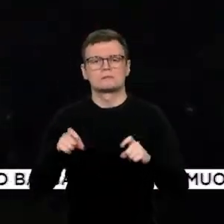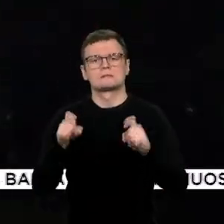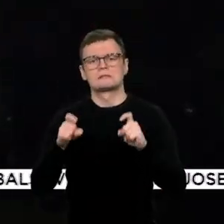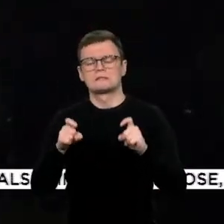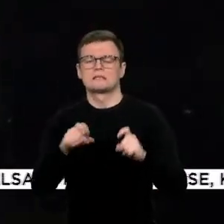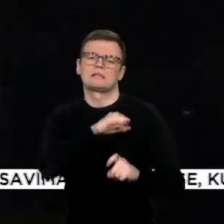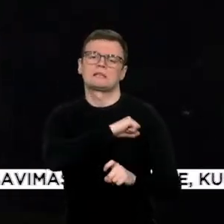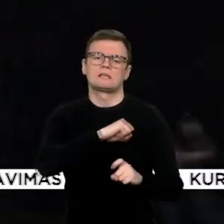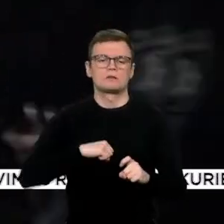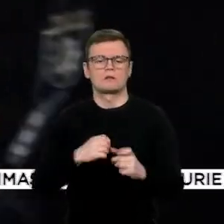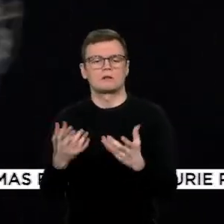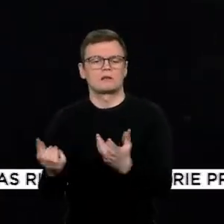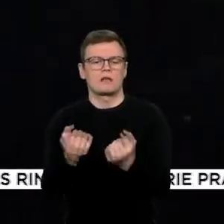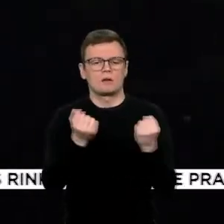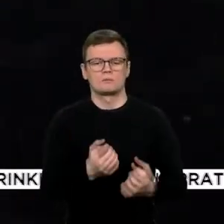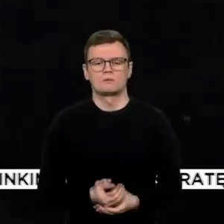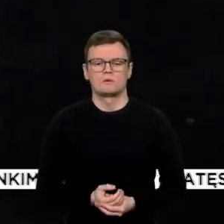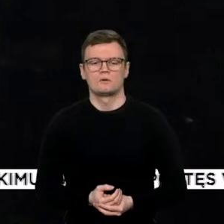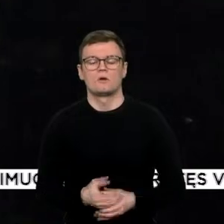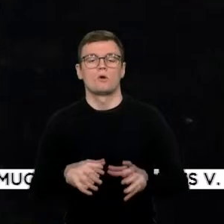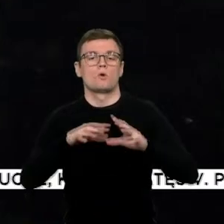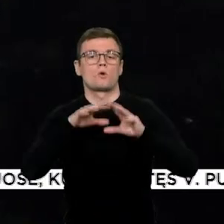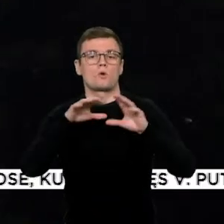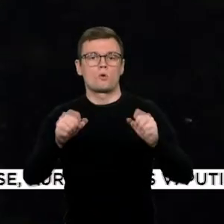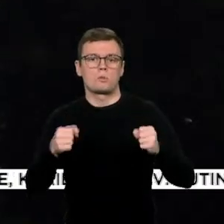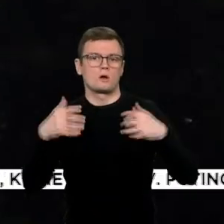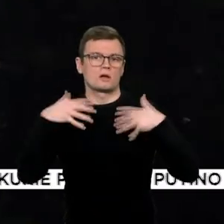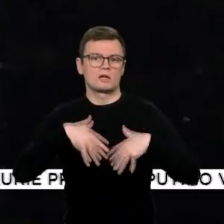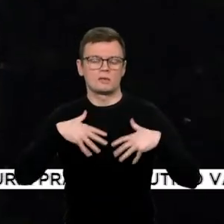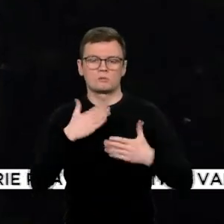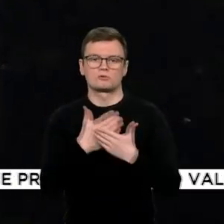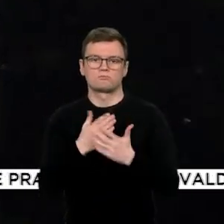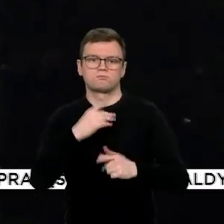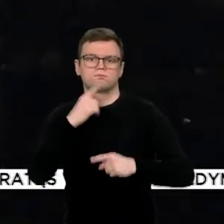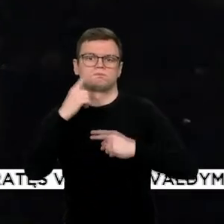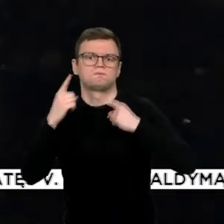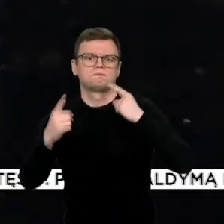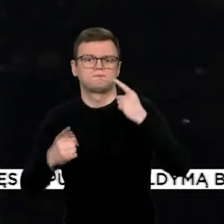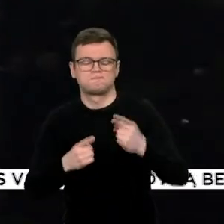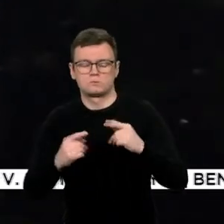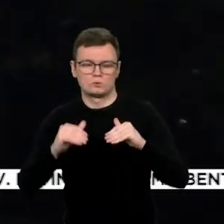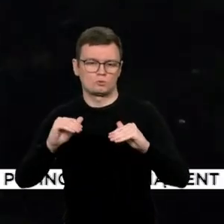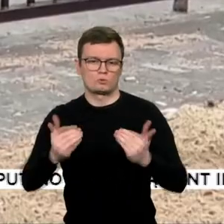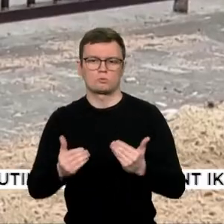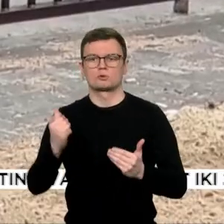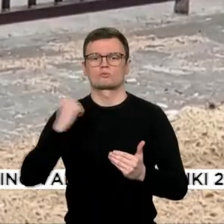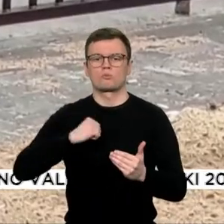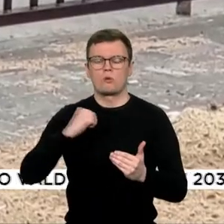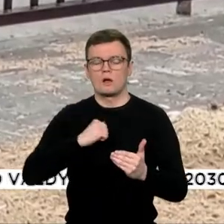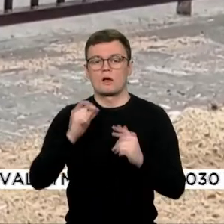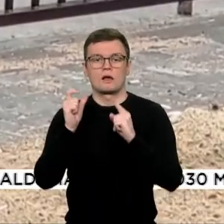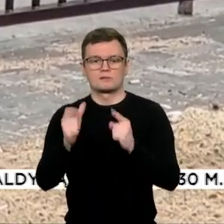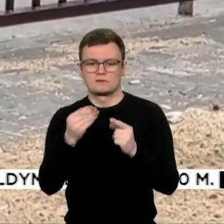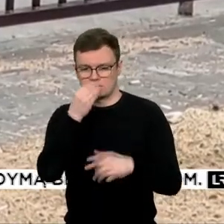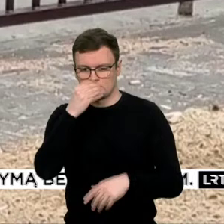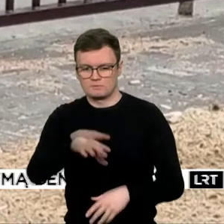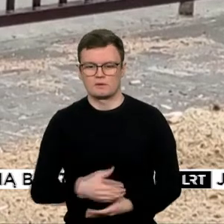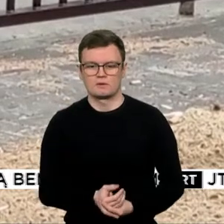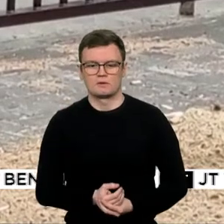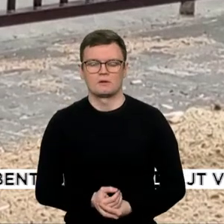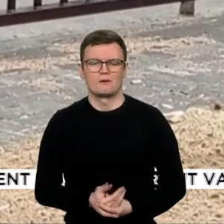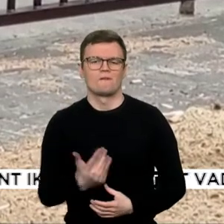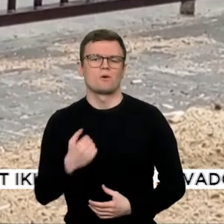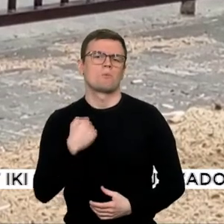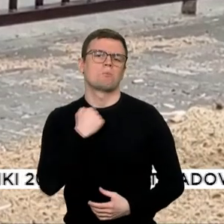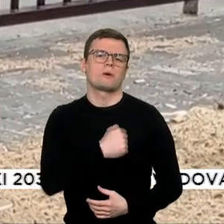Iš okupuoto Krymo raketas skrenda vos kelias minutės, per trumpį, kad žmonės sureaguotų į oro pavojų. Niekingas bailumo aktas,